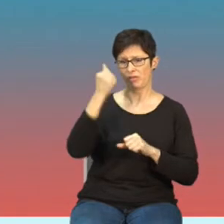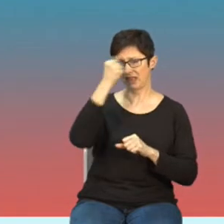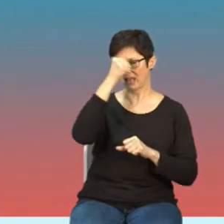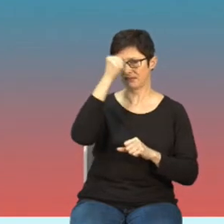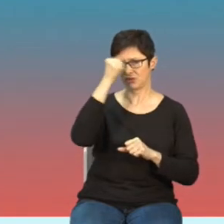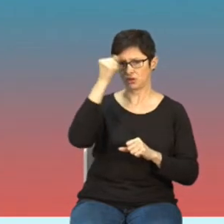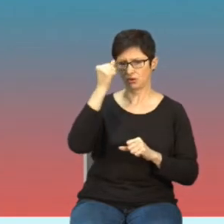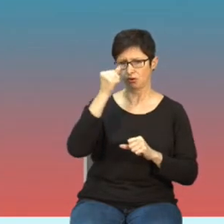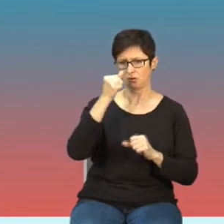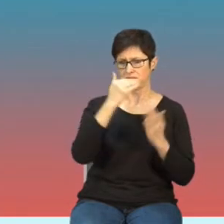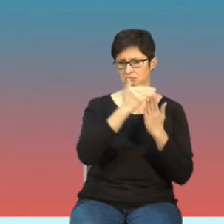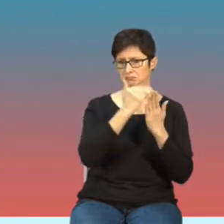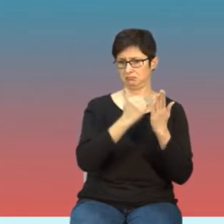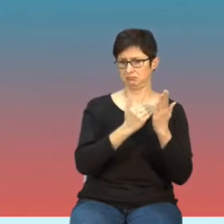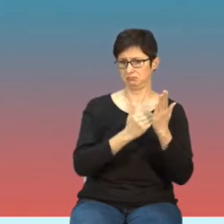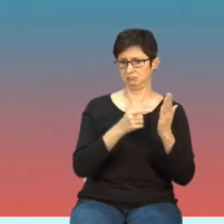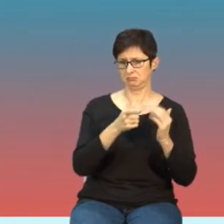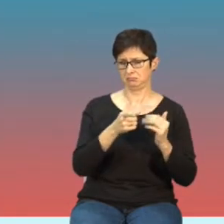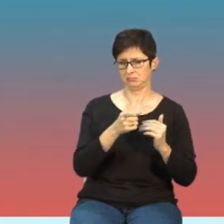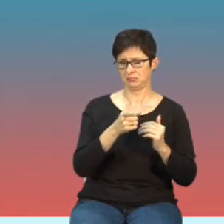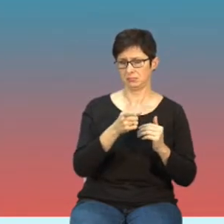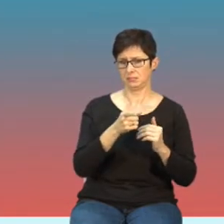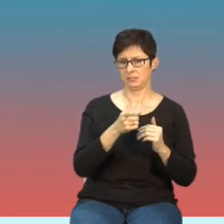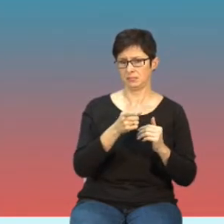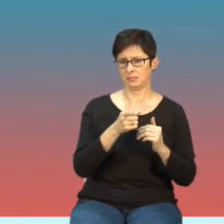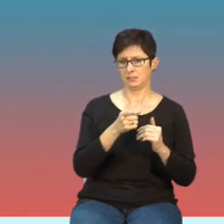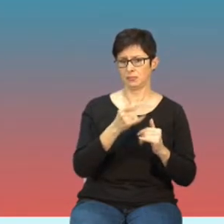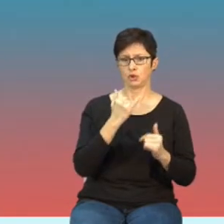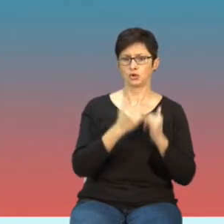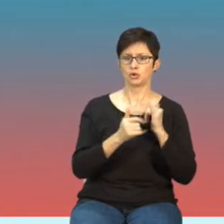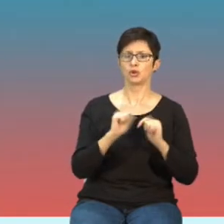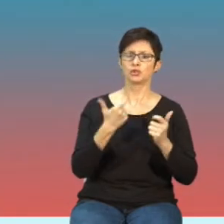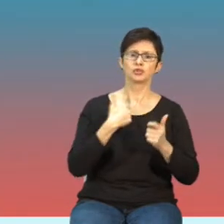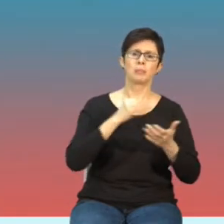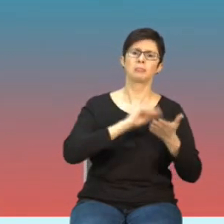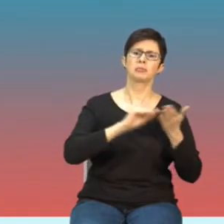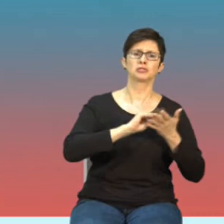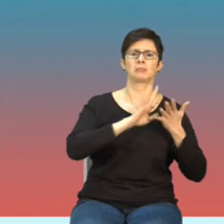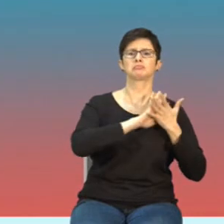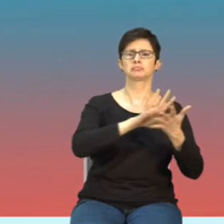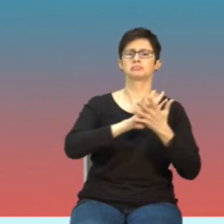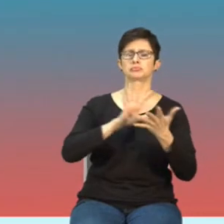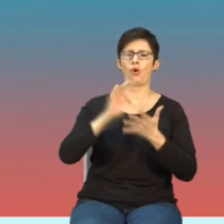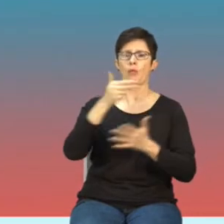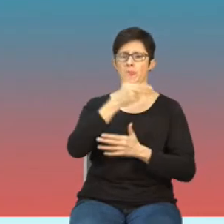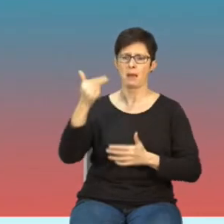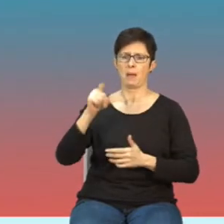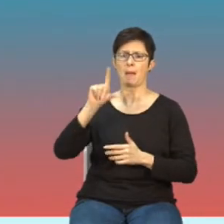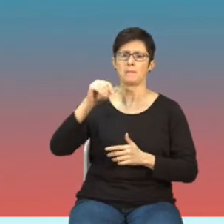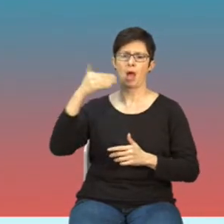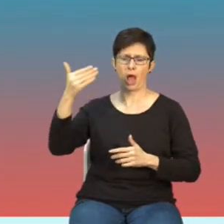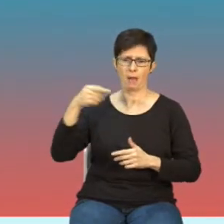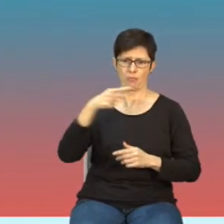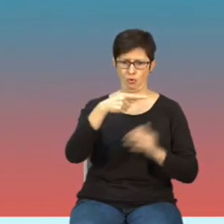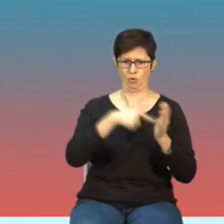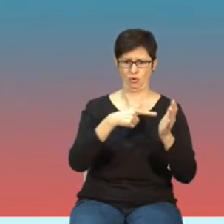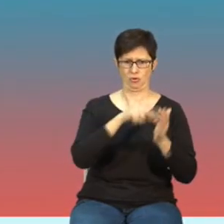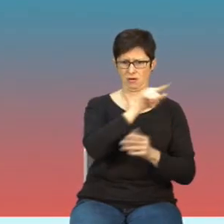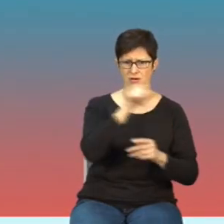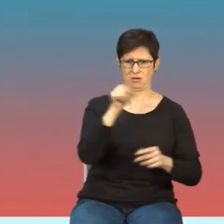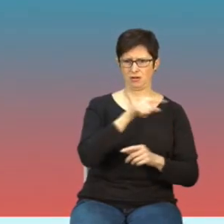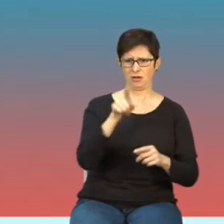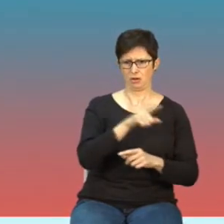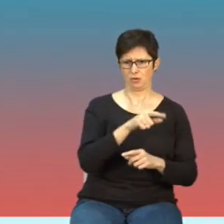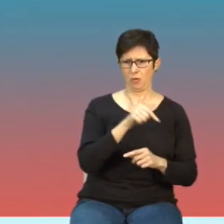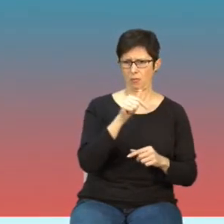które właściwie jak się pisze jakokolwiek publikacje z działania biologicznego pula elektromagnetycznych to nie można